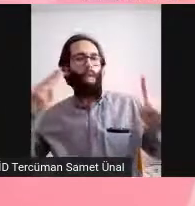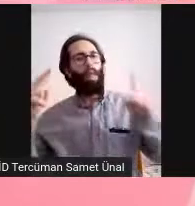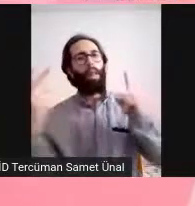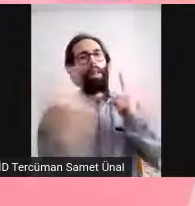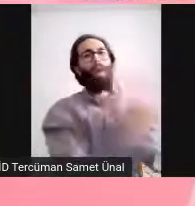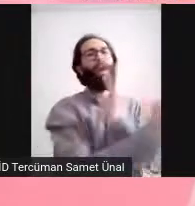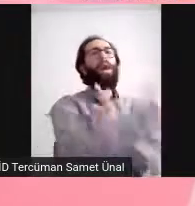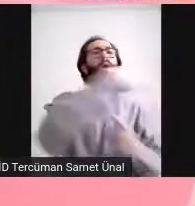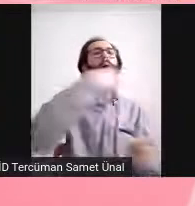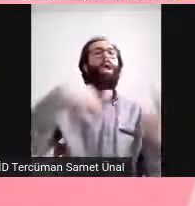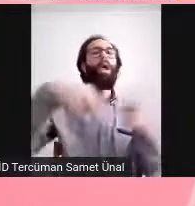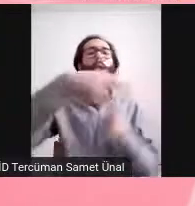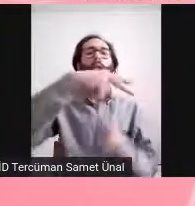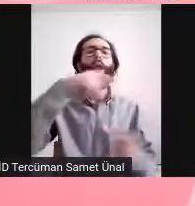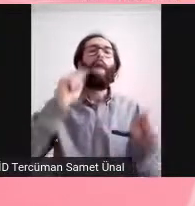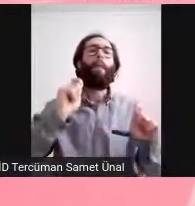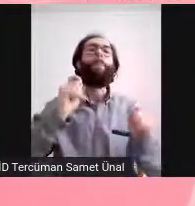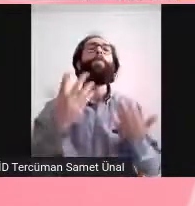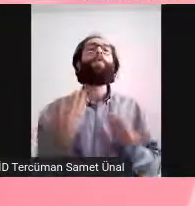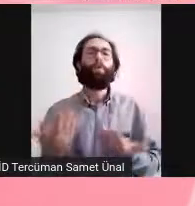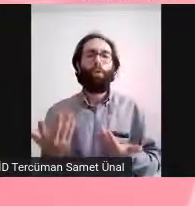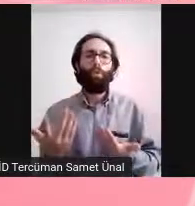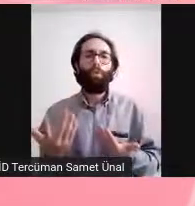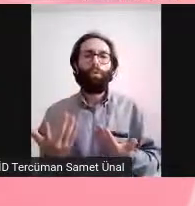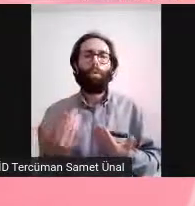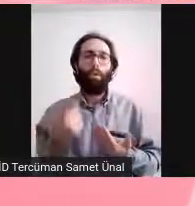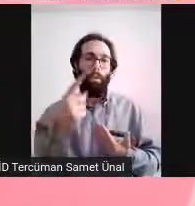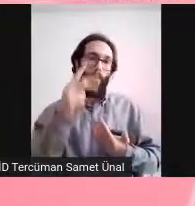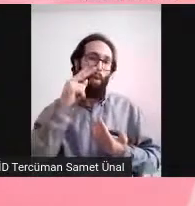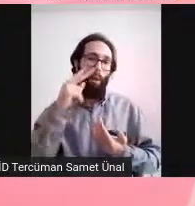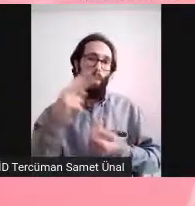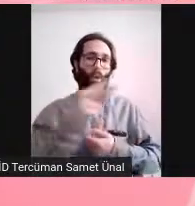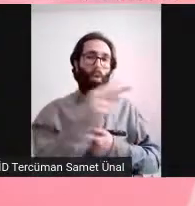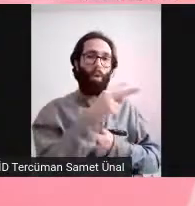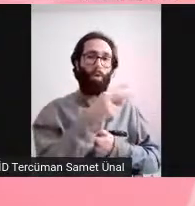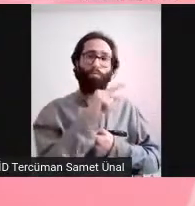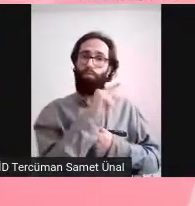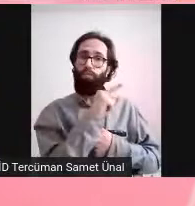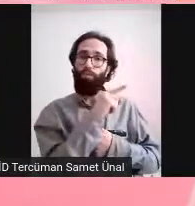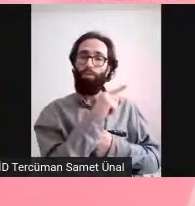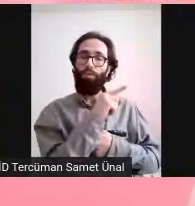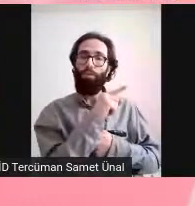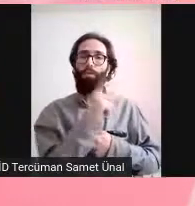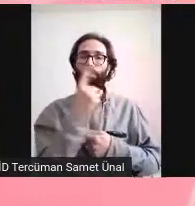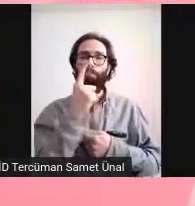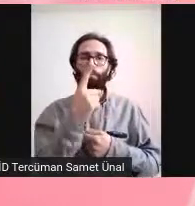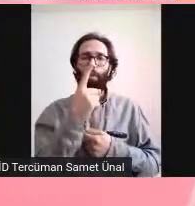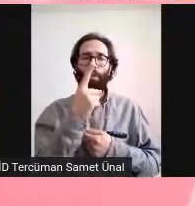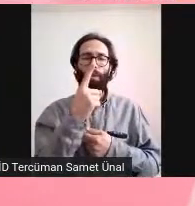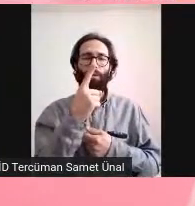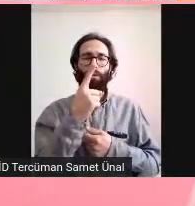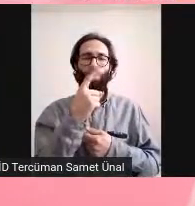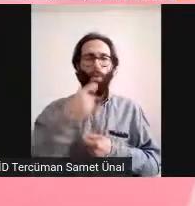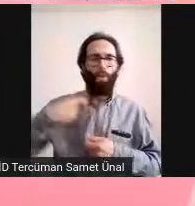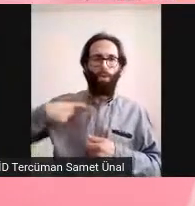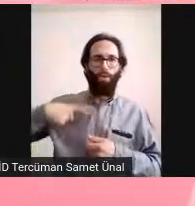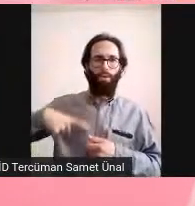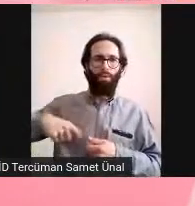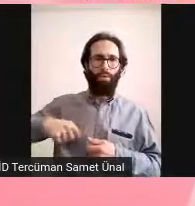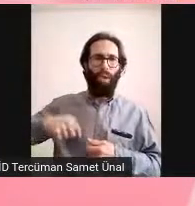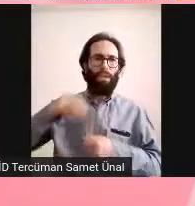oluyor açıkçası. Bu mesela bir organoidin içinden alınmış bir kesit. Hani o